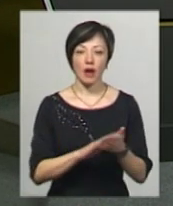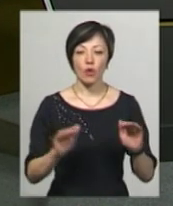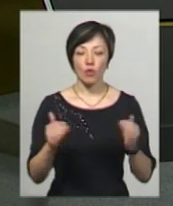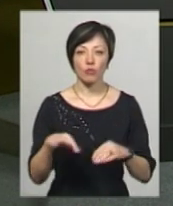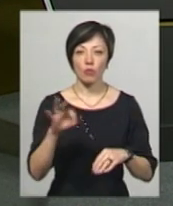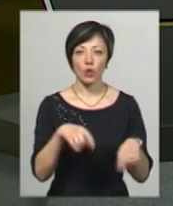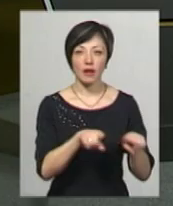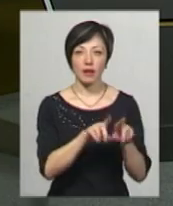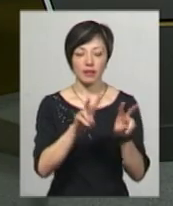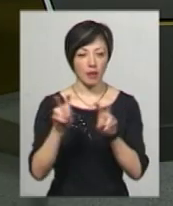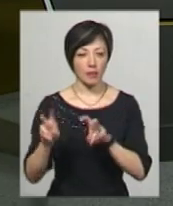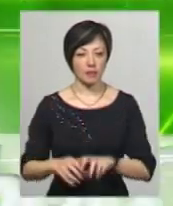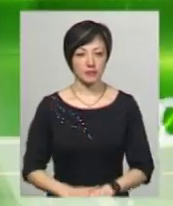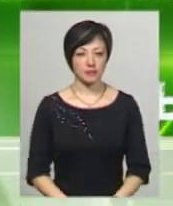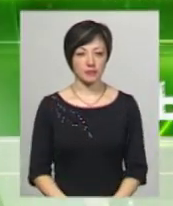коротко про такі теми.